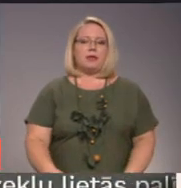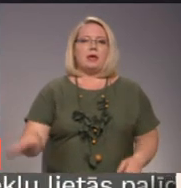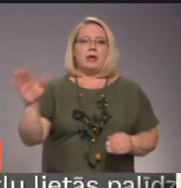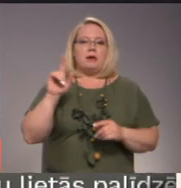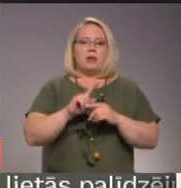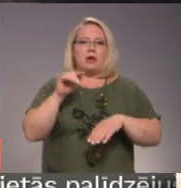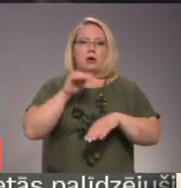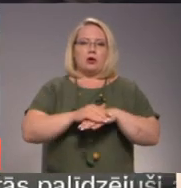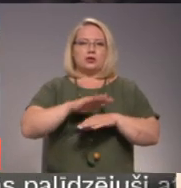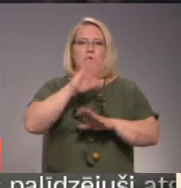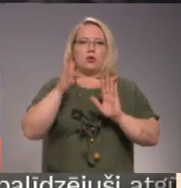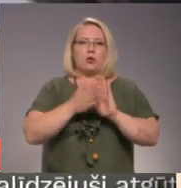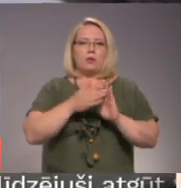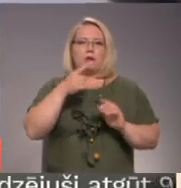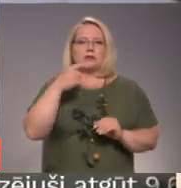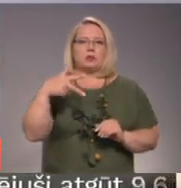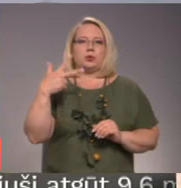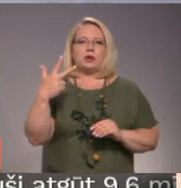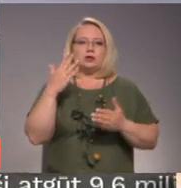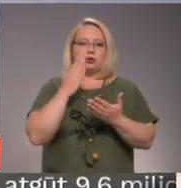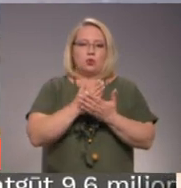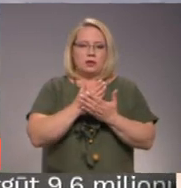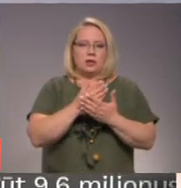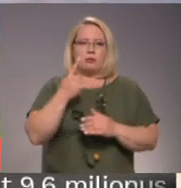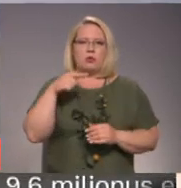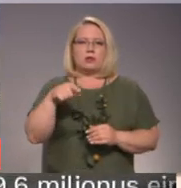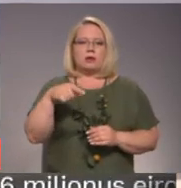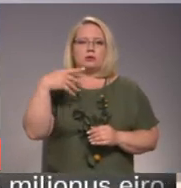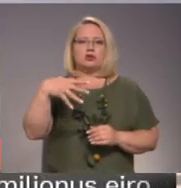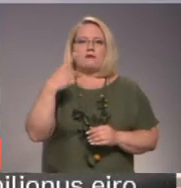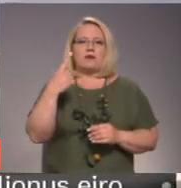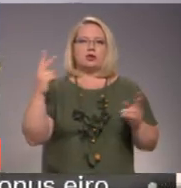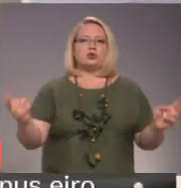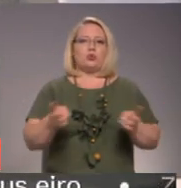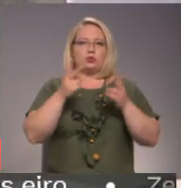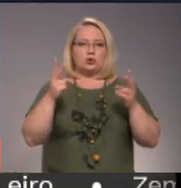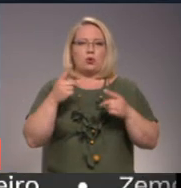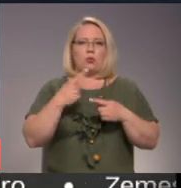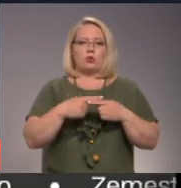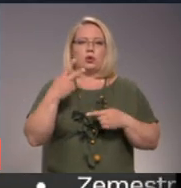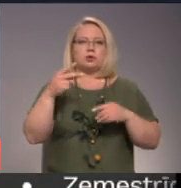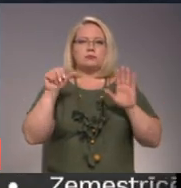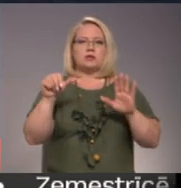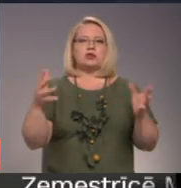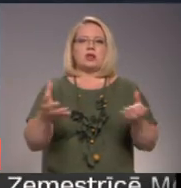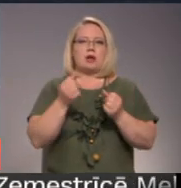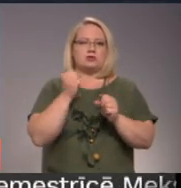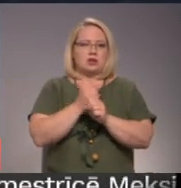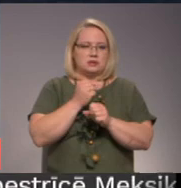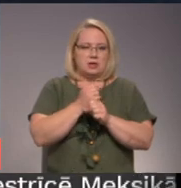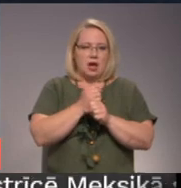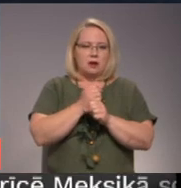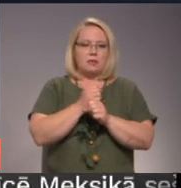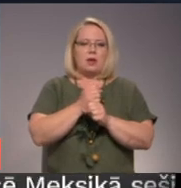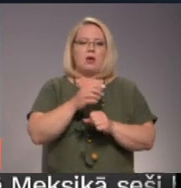konstatētu 123 notikumi, ar kuriem 41 subozgrēks un 26 glākšanas darbi. Bija arī pie īsmē 6